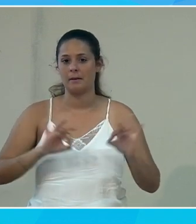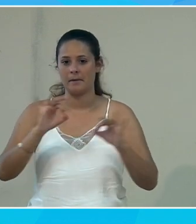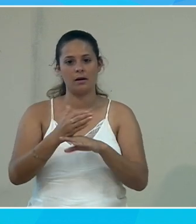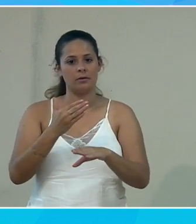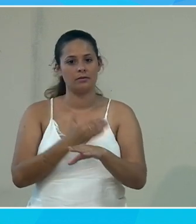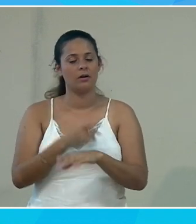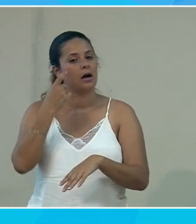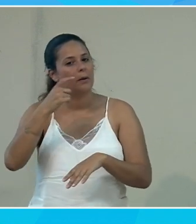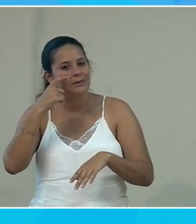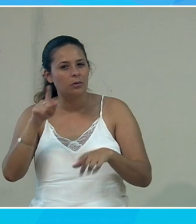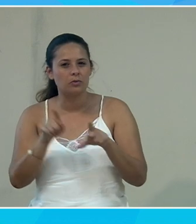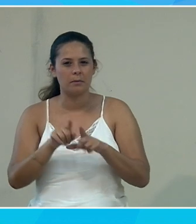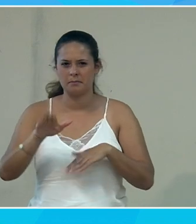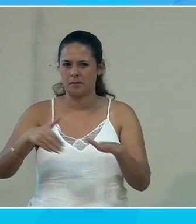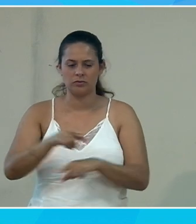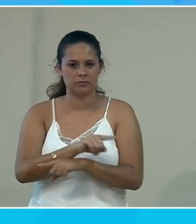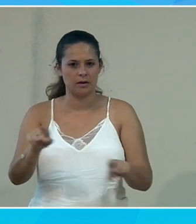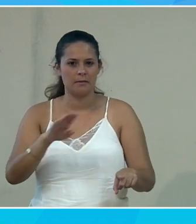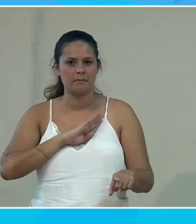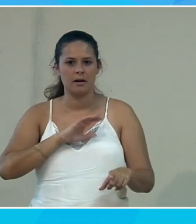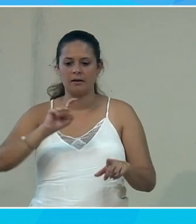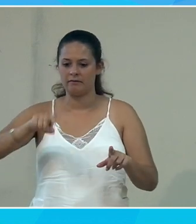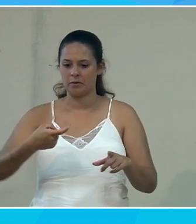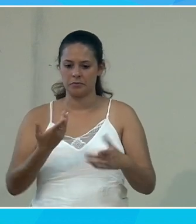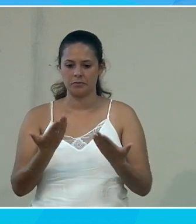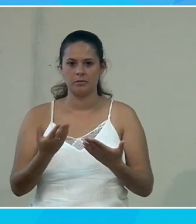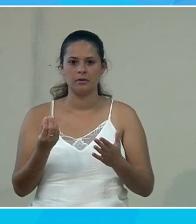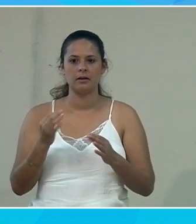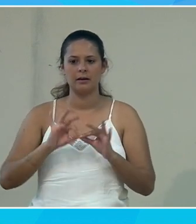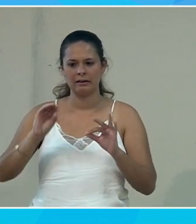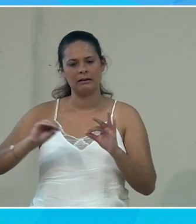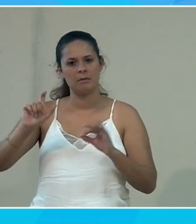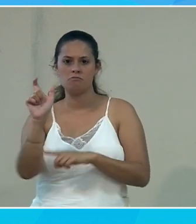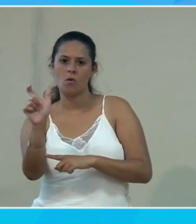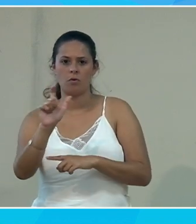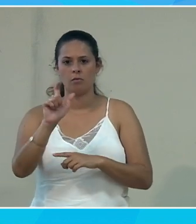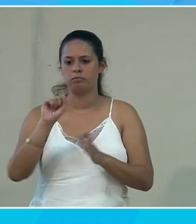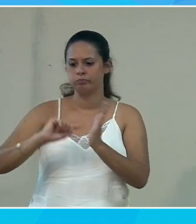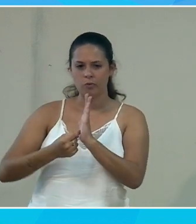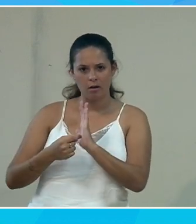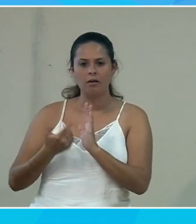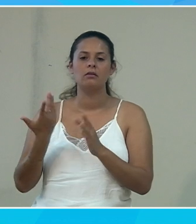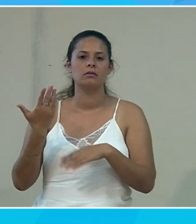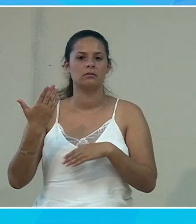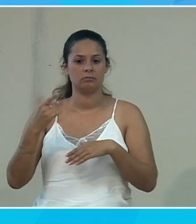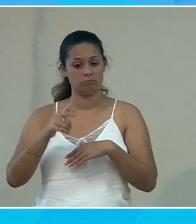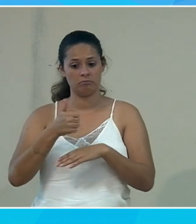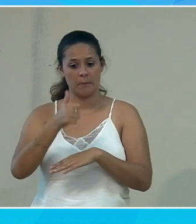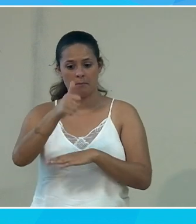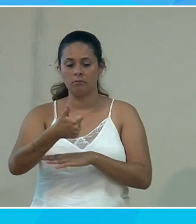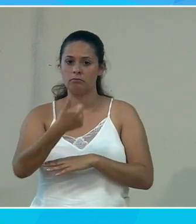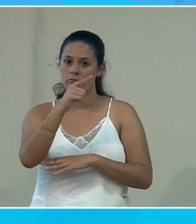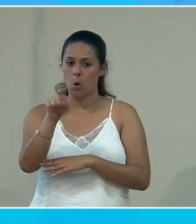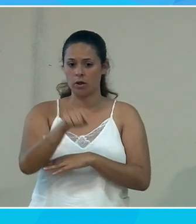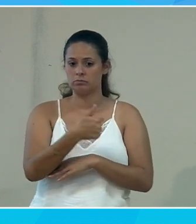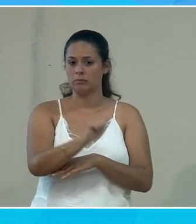pas et on avait l'impression que le système fonctionnait pas parce qu'il avait écrit virgule, il avait écrit point. Mais en définitive, le système s'autocorrige et c'est l